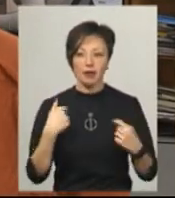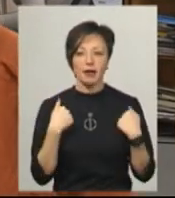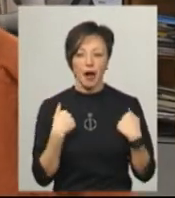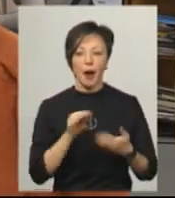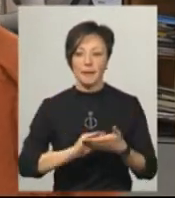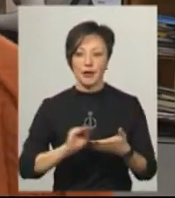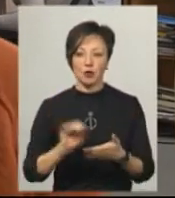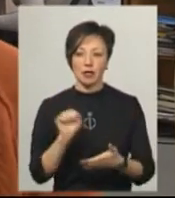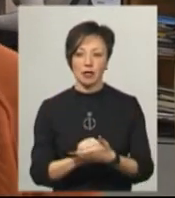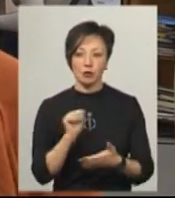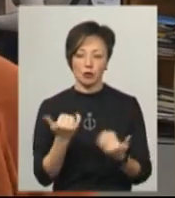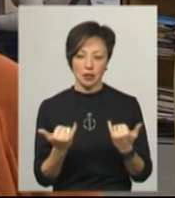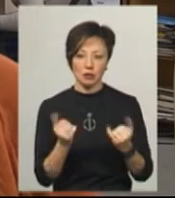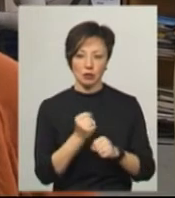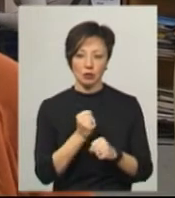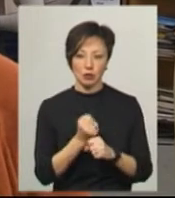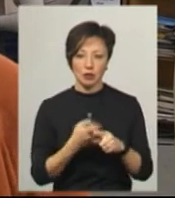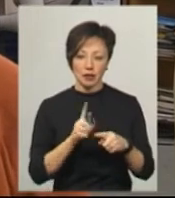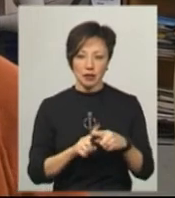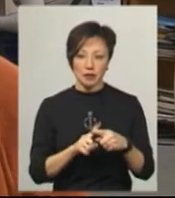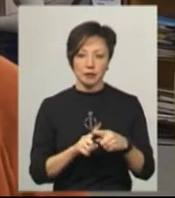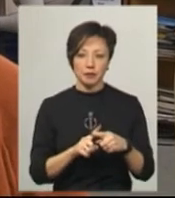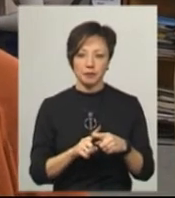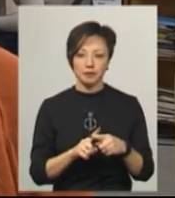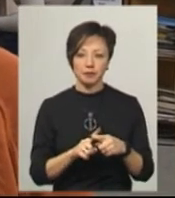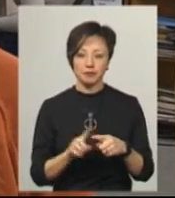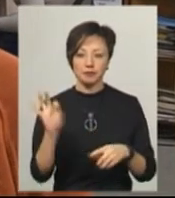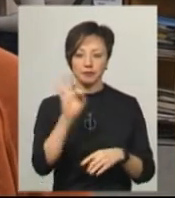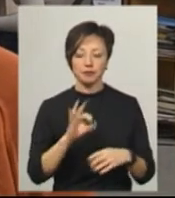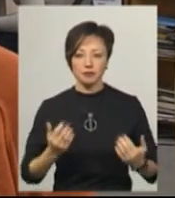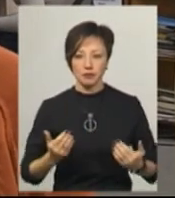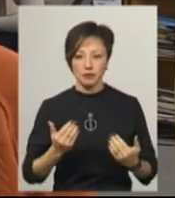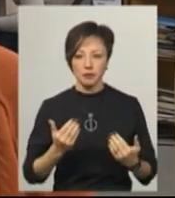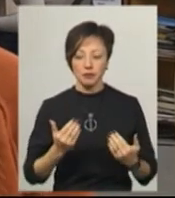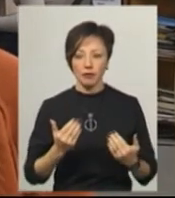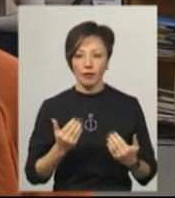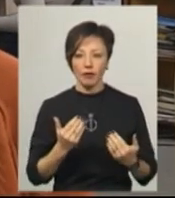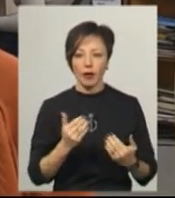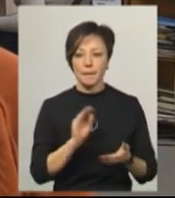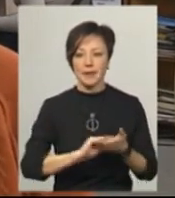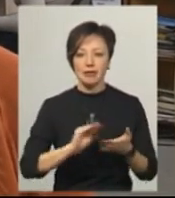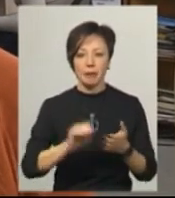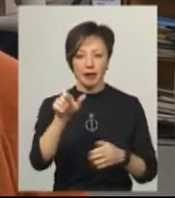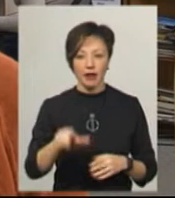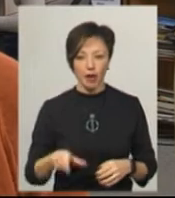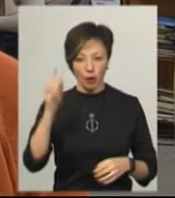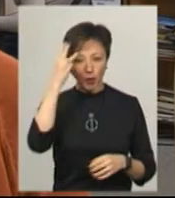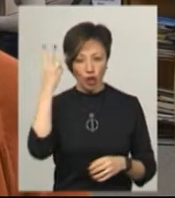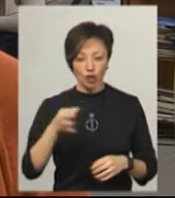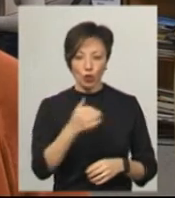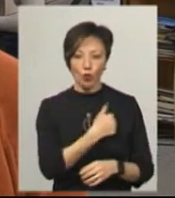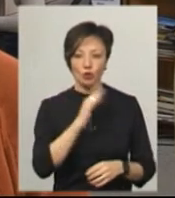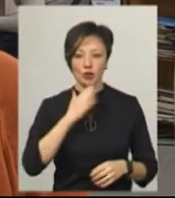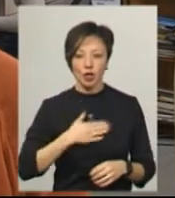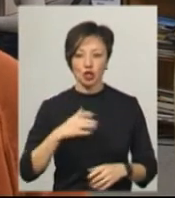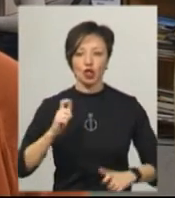пишу статтю, зараз працюю, верніше, на цій статтею редагую про Шевченка Володимира, письменника Хмельниччини. Тому що я хочу, щоб